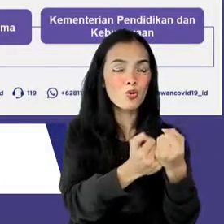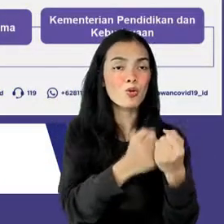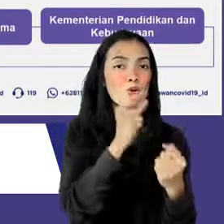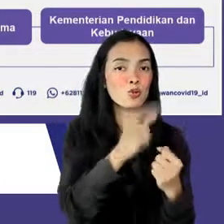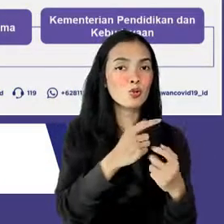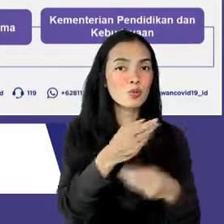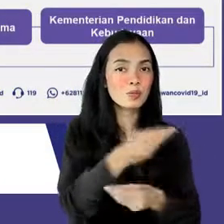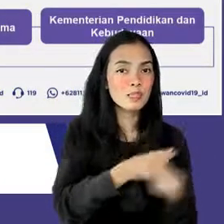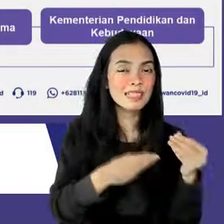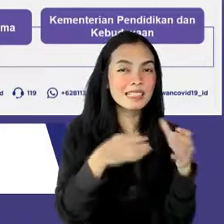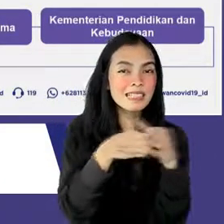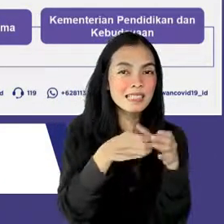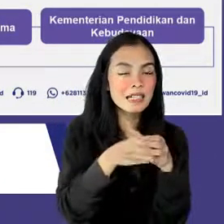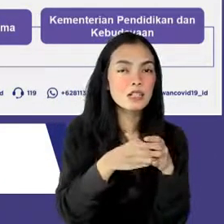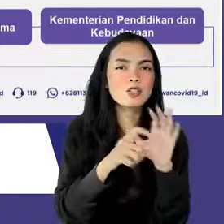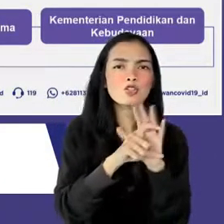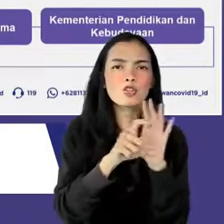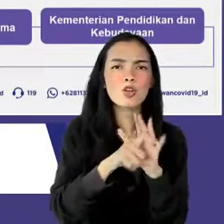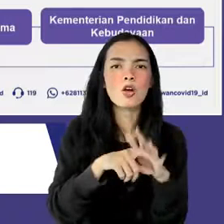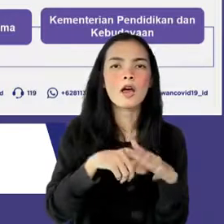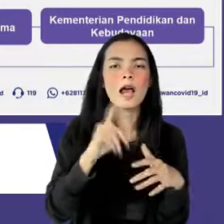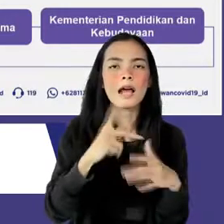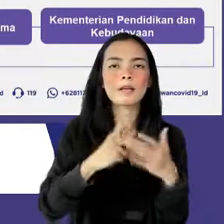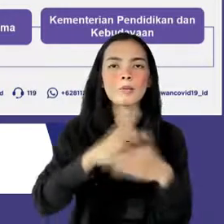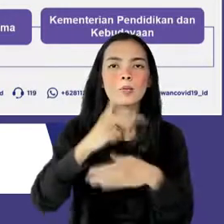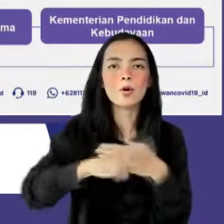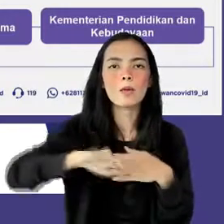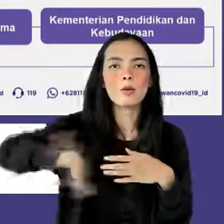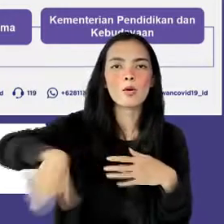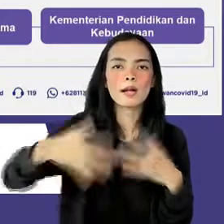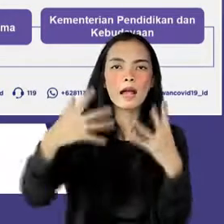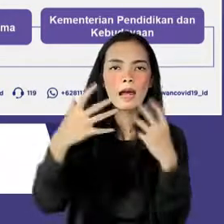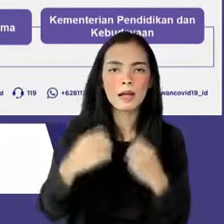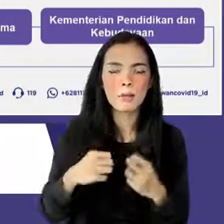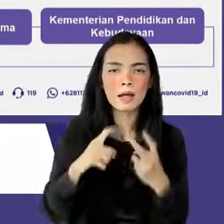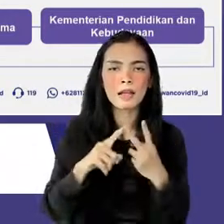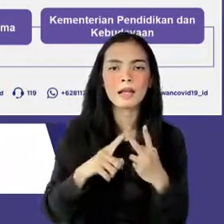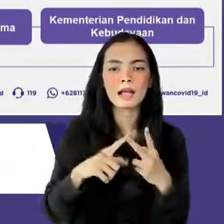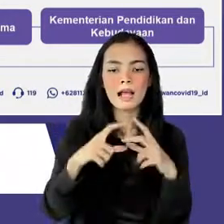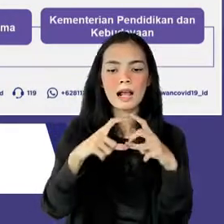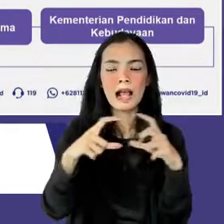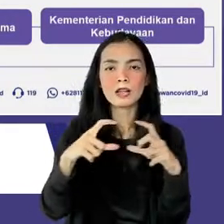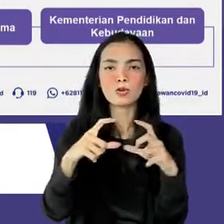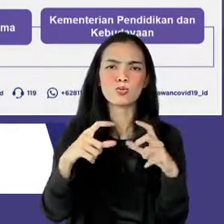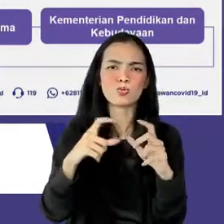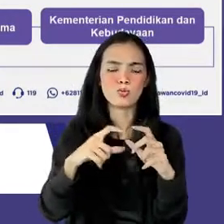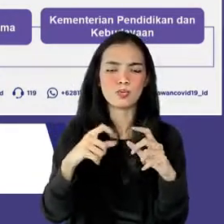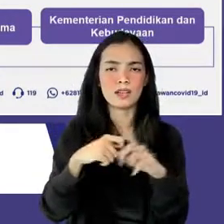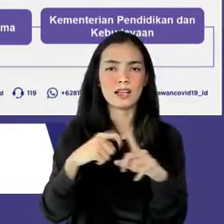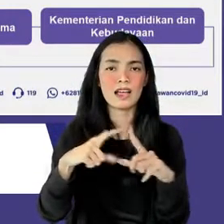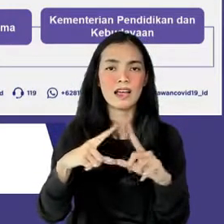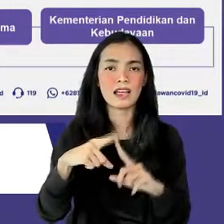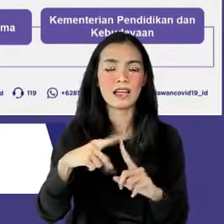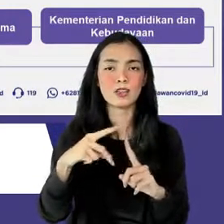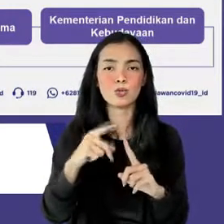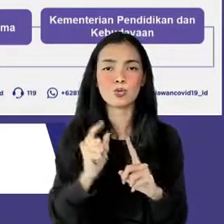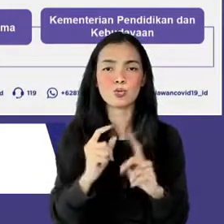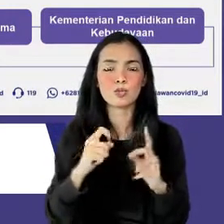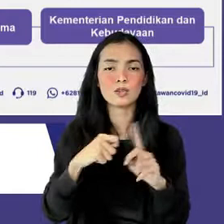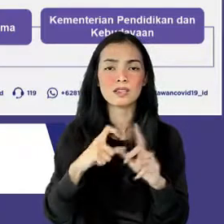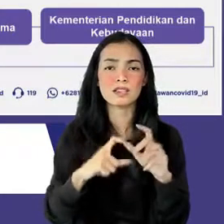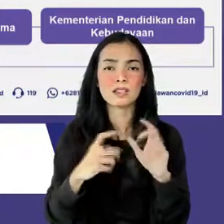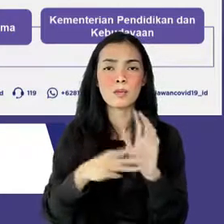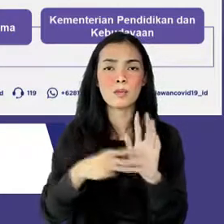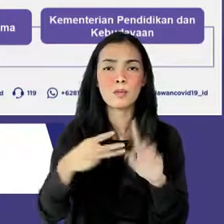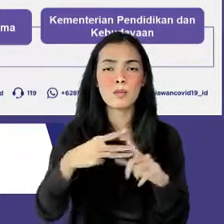pemberian program keluarga harapan kartu sembako bansos tunai usulan pemda bansos